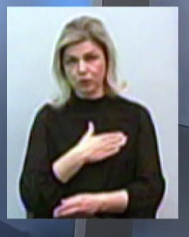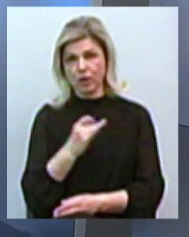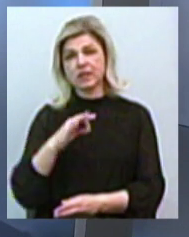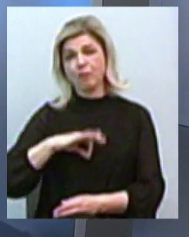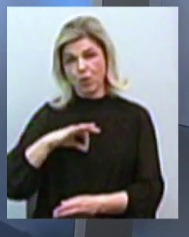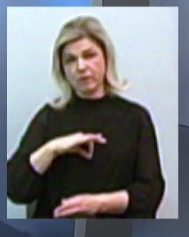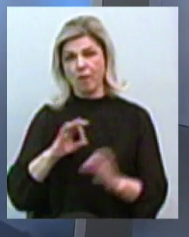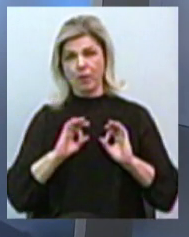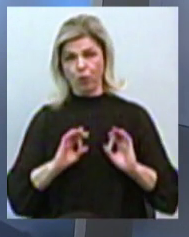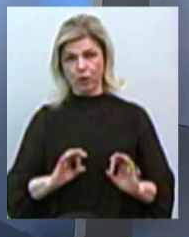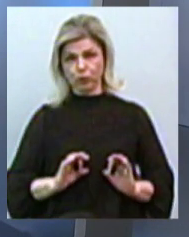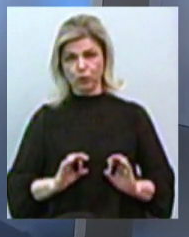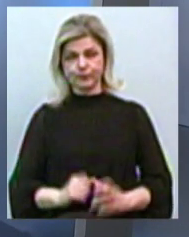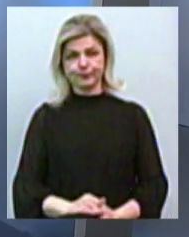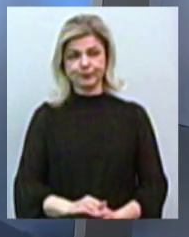прокуратуру.